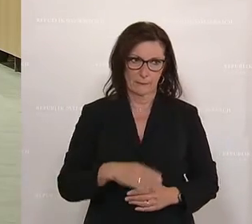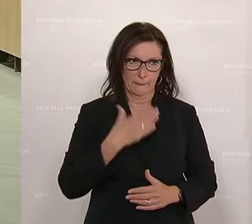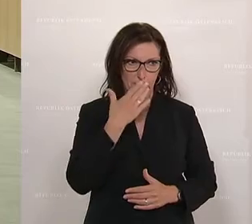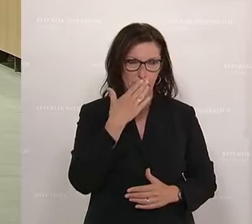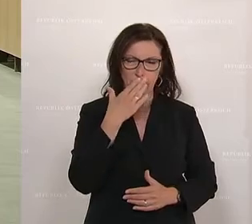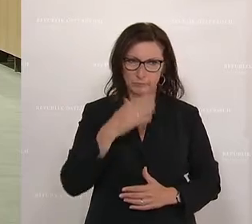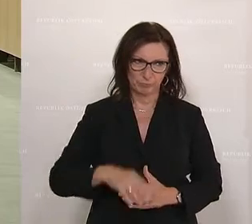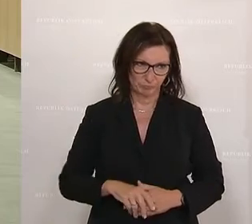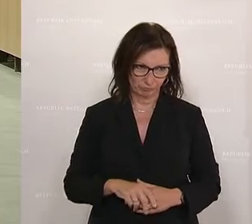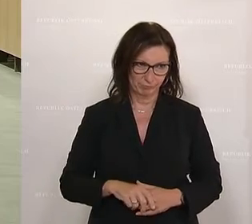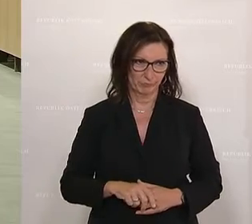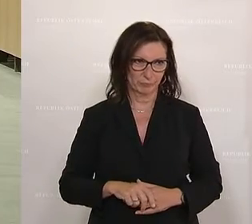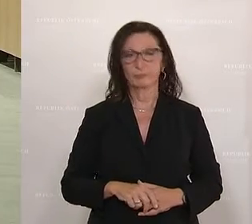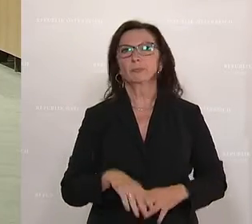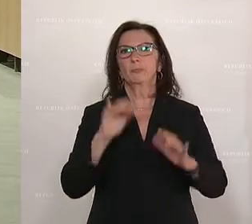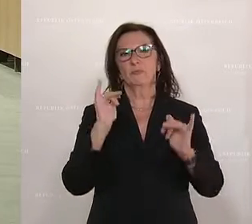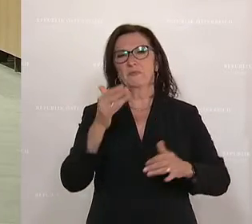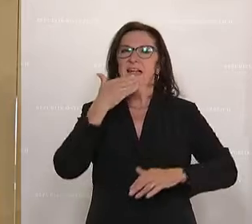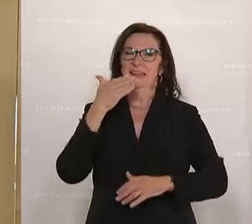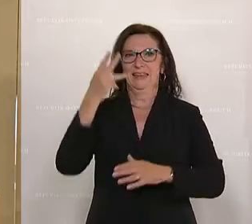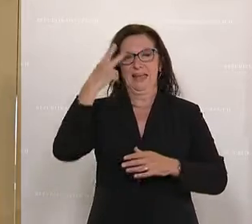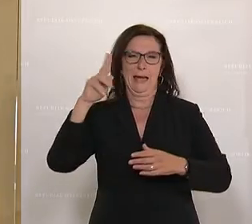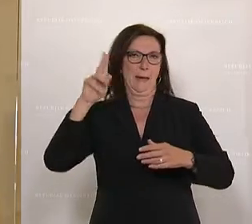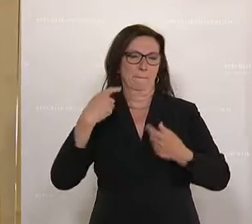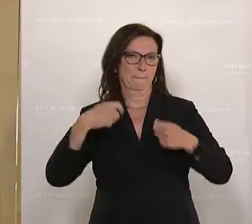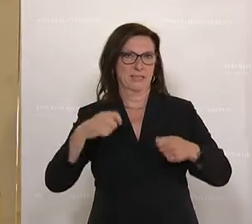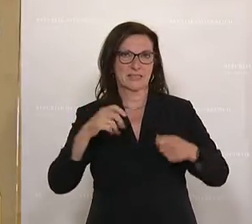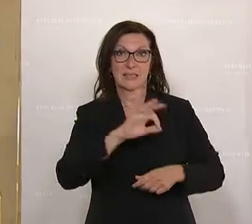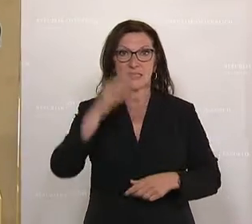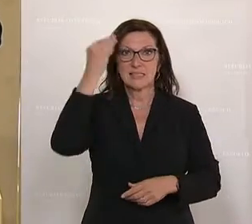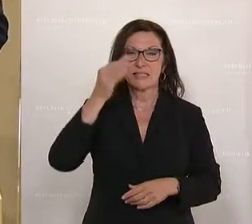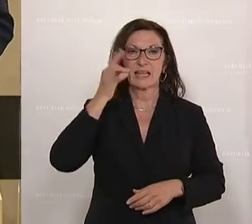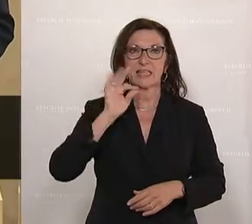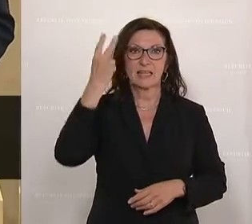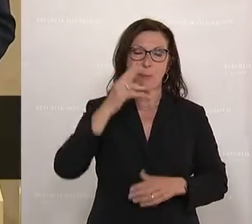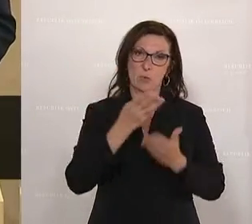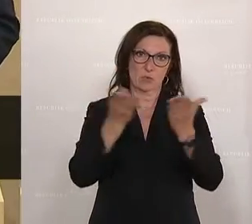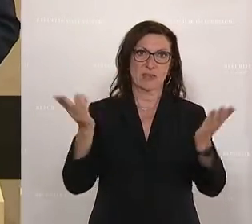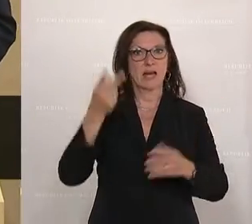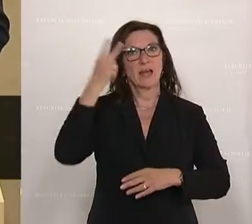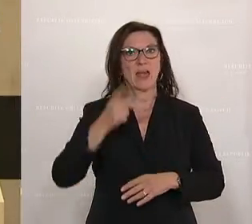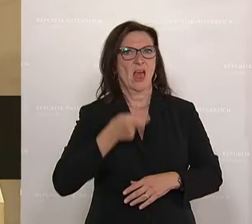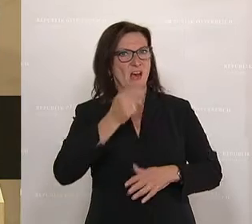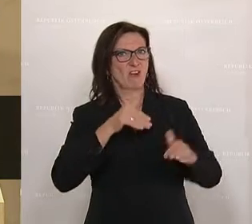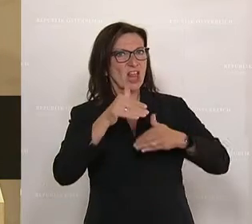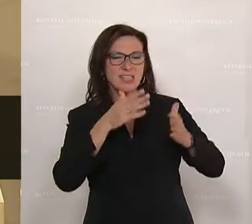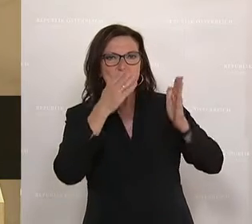angefangen. Vielen Dank. Ja, danke Herr Präsident. Meine sehr geehrten Damen und Herren, Herr Finanzminister,